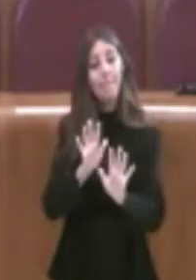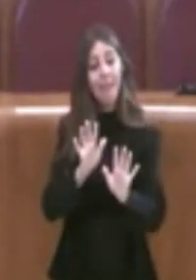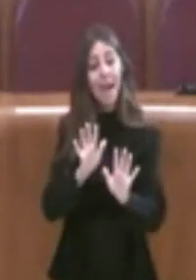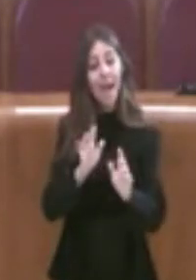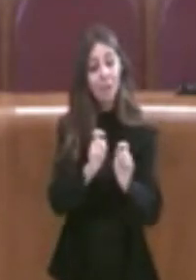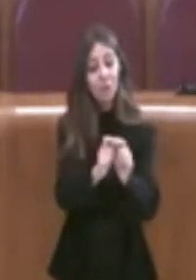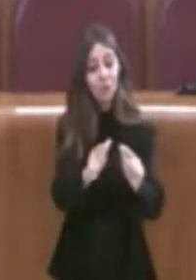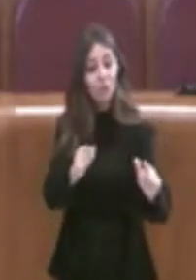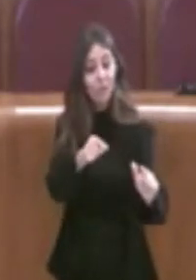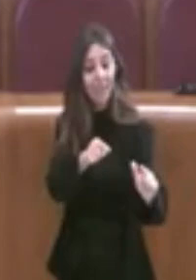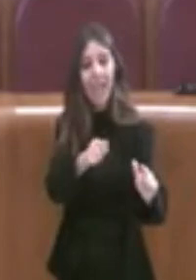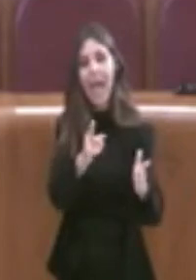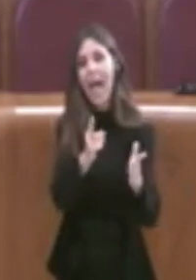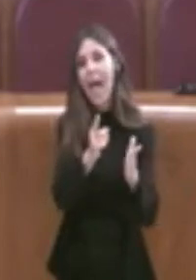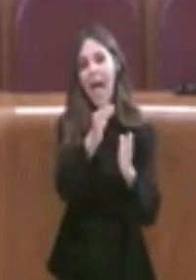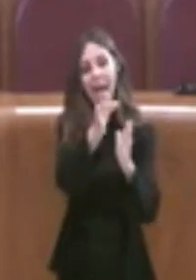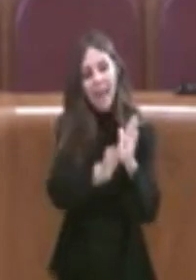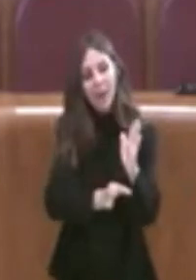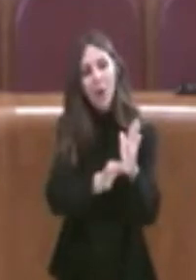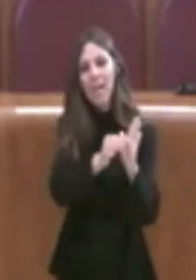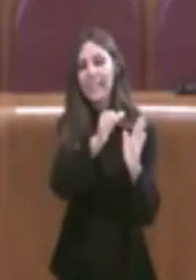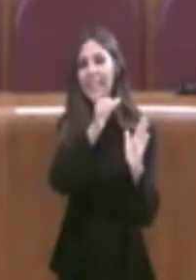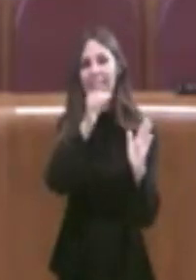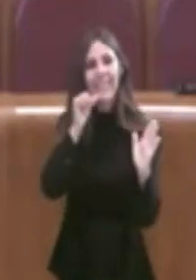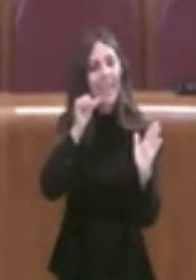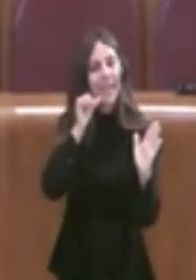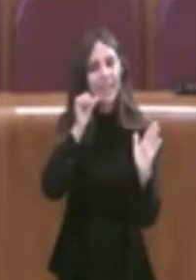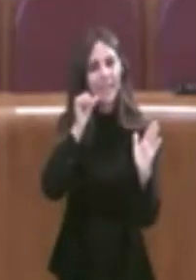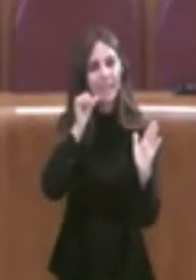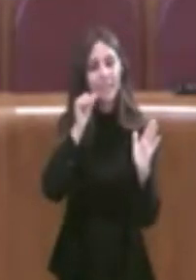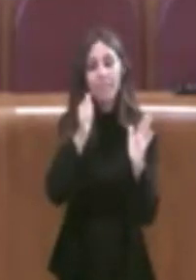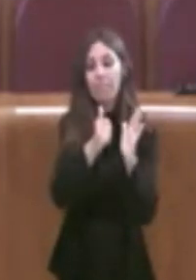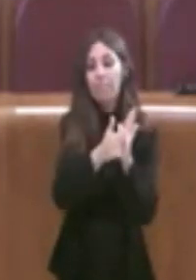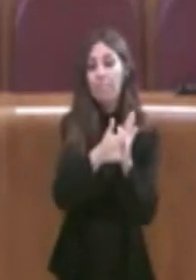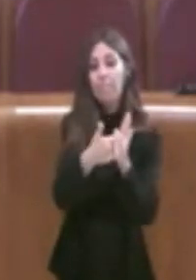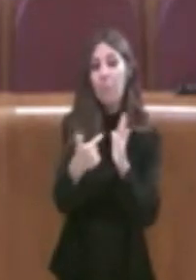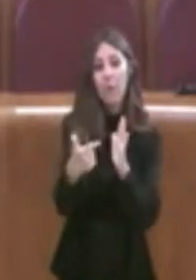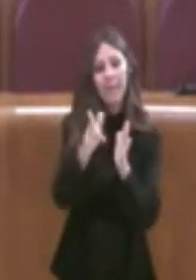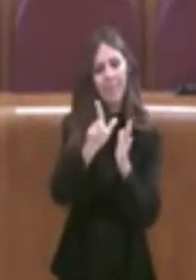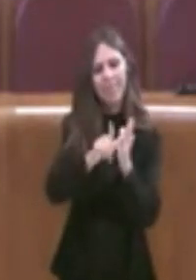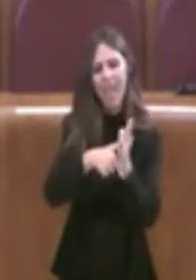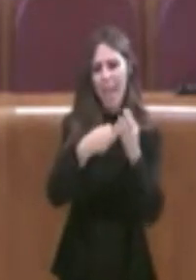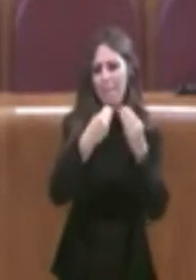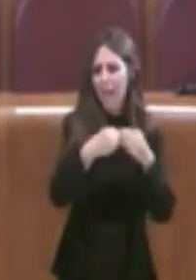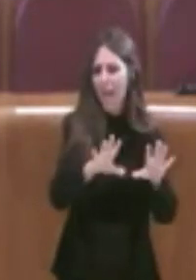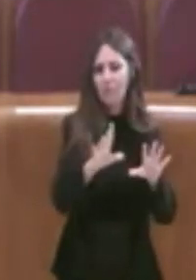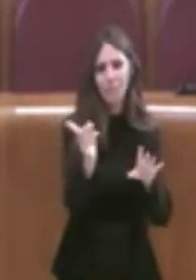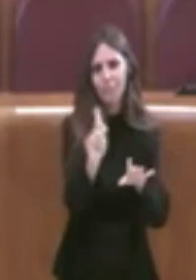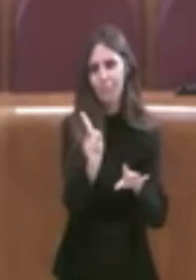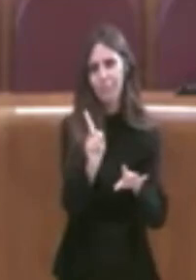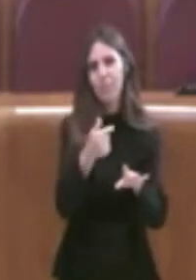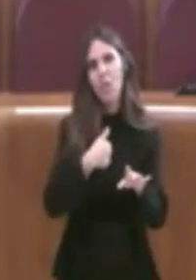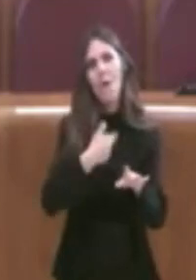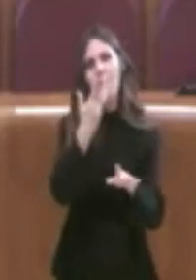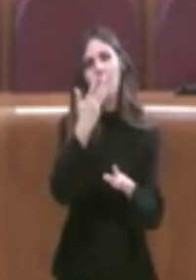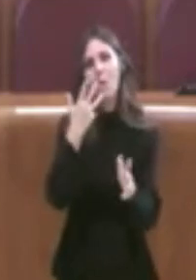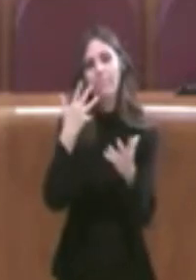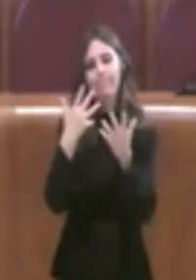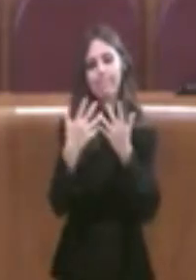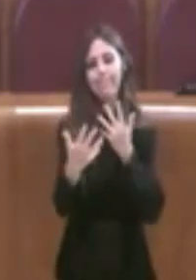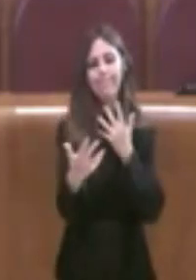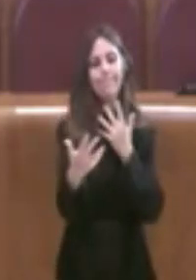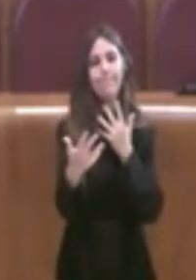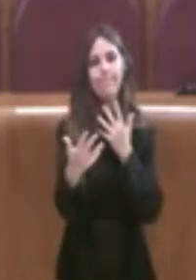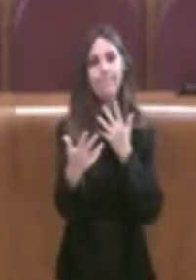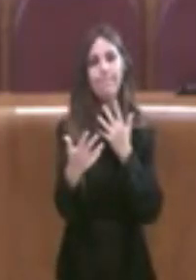città ha veramente bisogno di questo regolamento, è importante non perdere altro tempo, la cosa importante che voglio sottolineare è che il